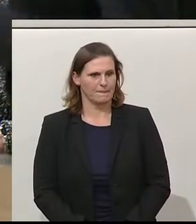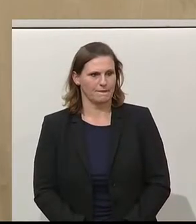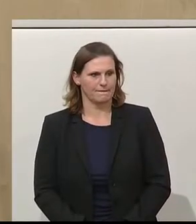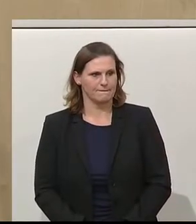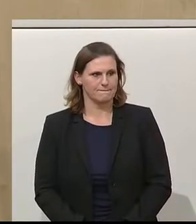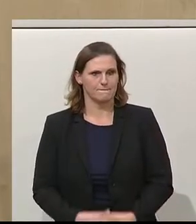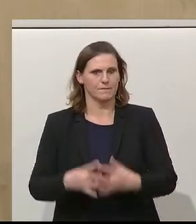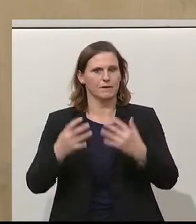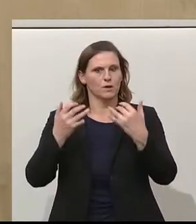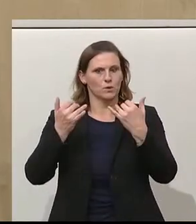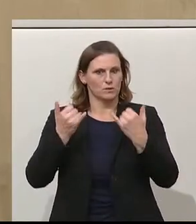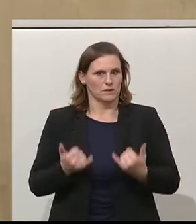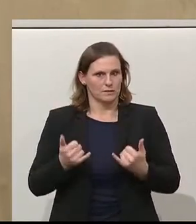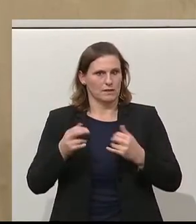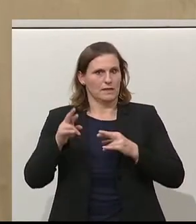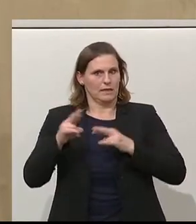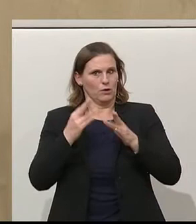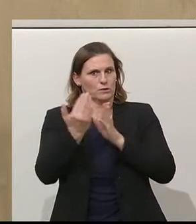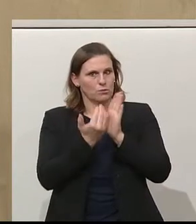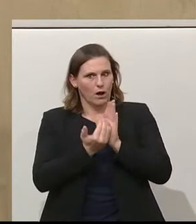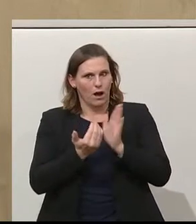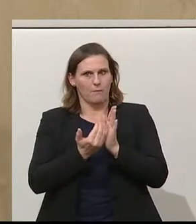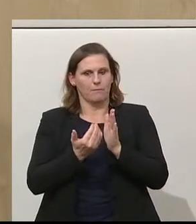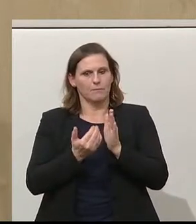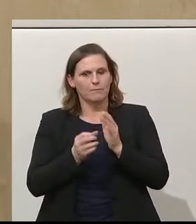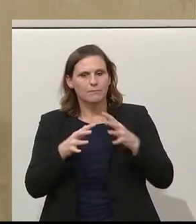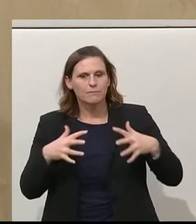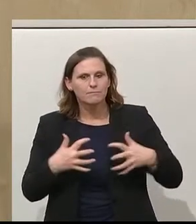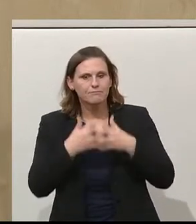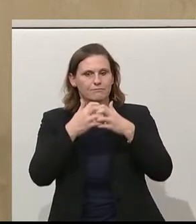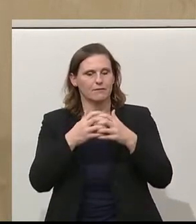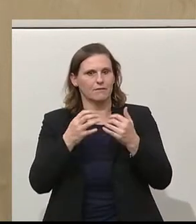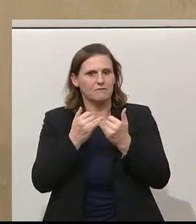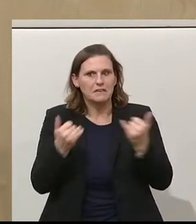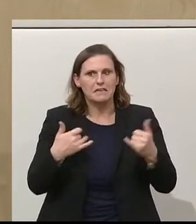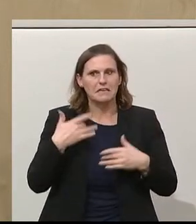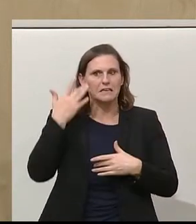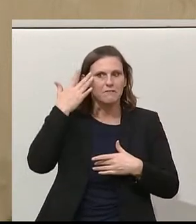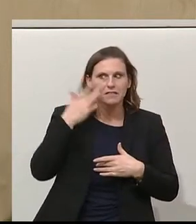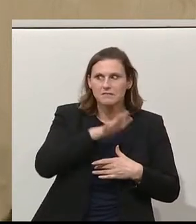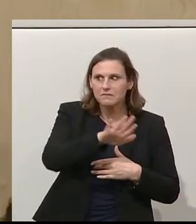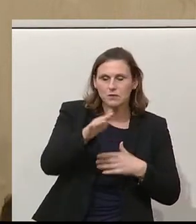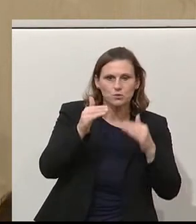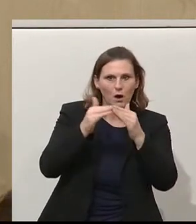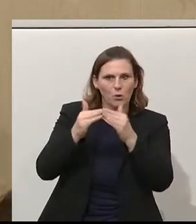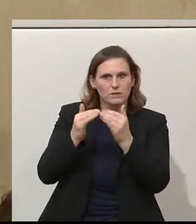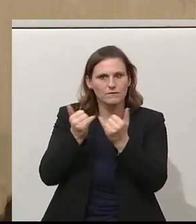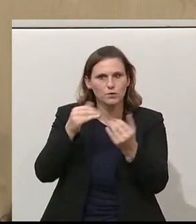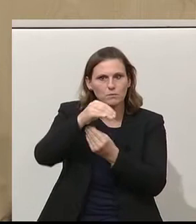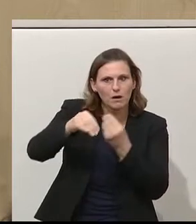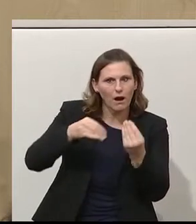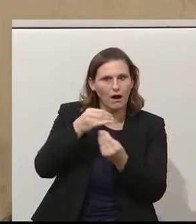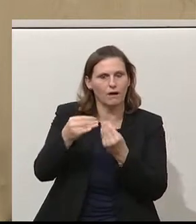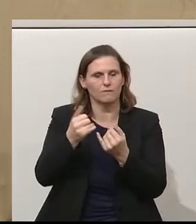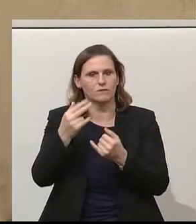Und jetzt zum Regierungsprogramm und zur Entstehung. Ich weiß nicht, wie Sie, liebe Österreicherinnen und Österreicher, das zu Hause handhaben, im Betrieb, in der Schule,